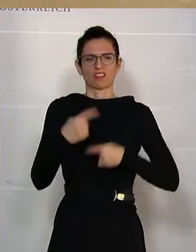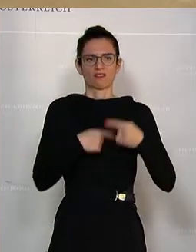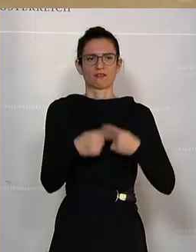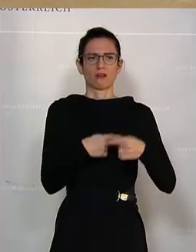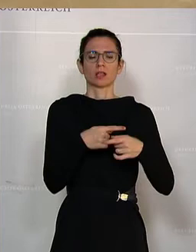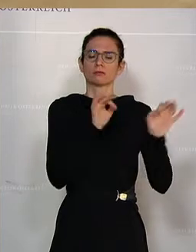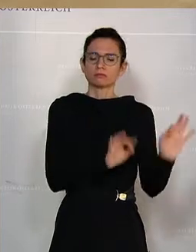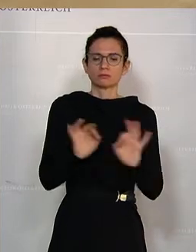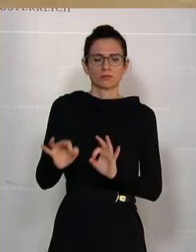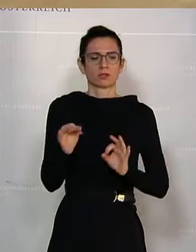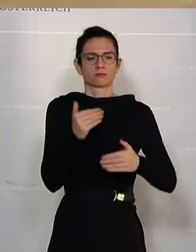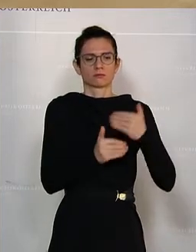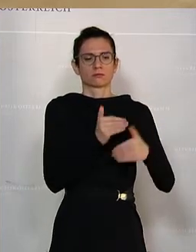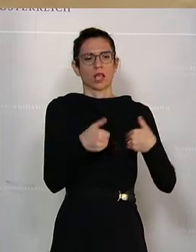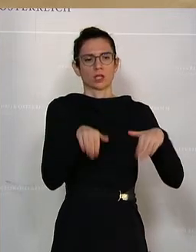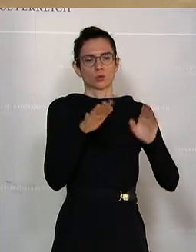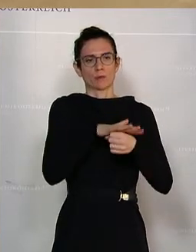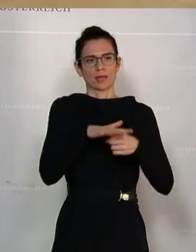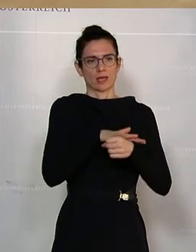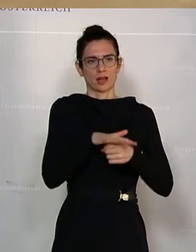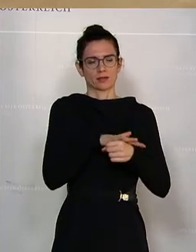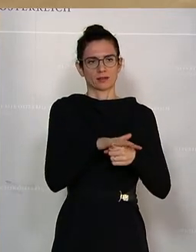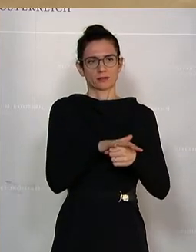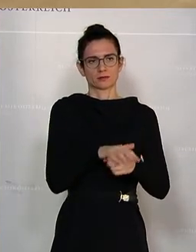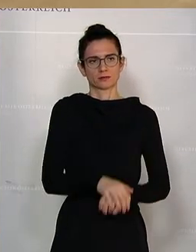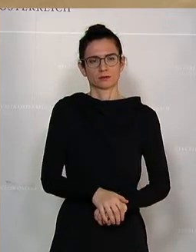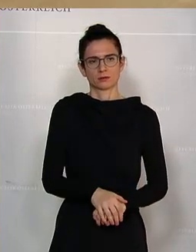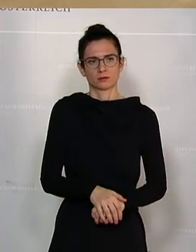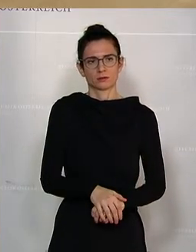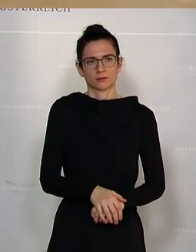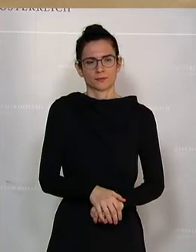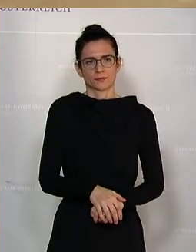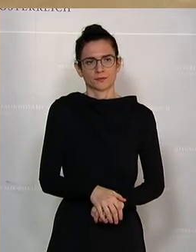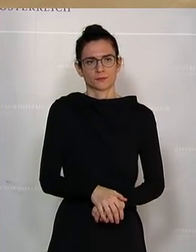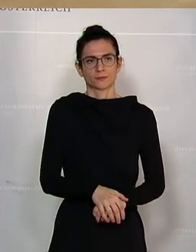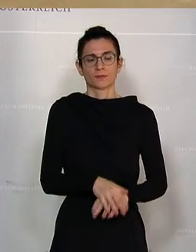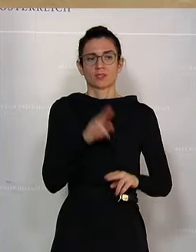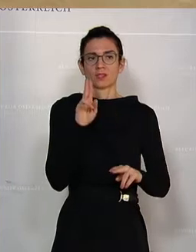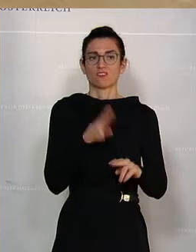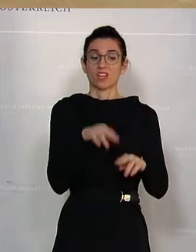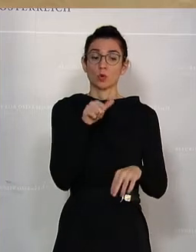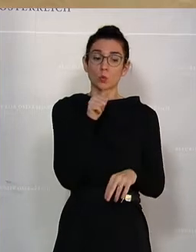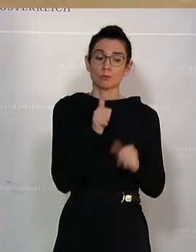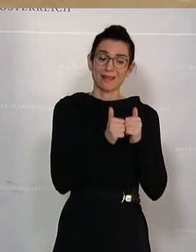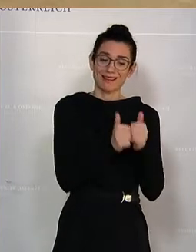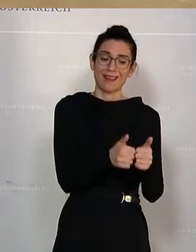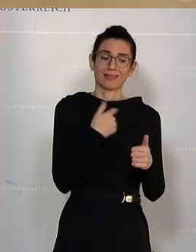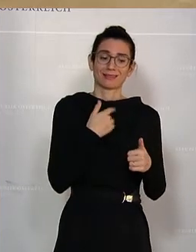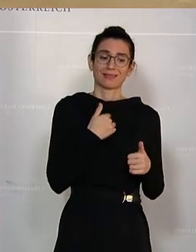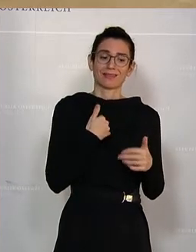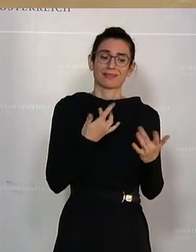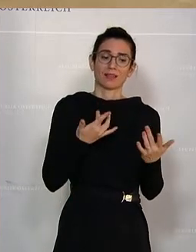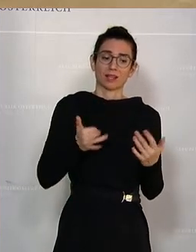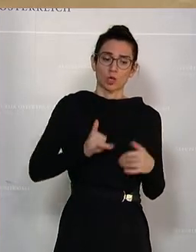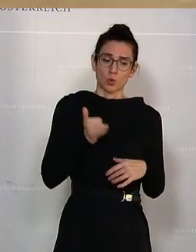dass es ein korrektes Vorgehen im gesamten Asylbereich gibt. Und so verlängern wir zum Beispiel auch die Möglichkeit, dass, wenn unbegleitete minderjährige Fremde Asyl